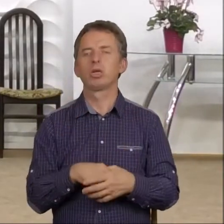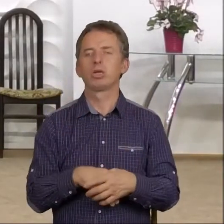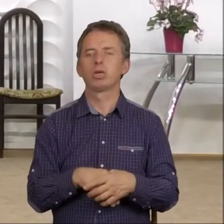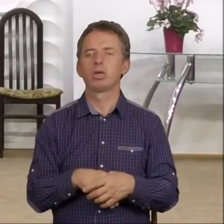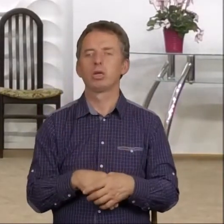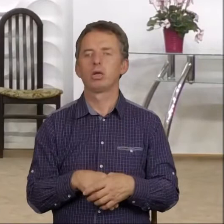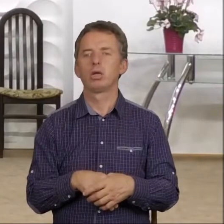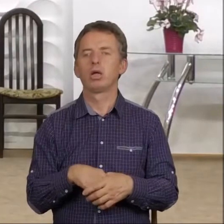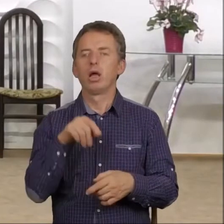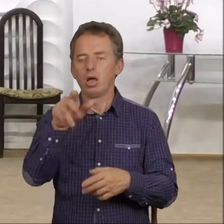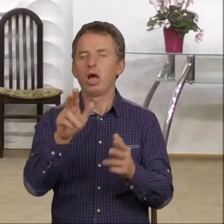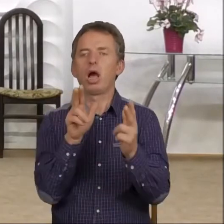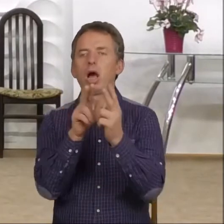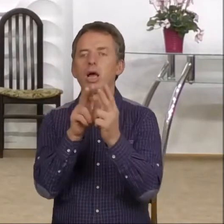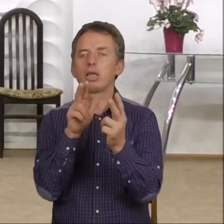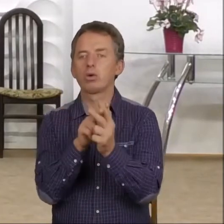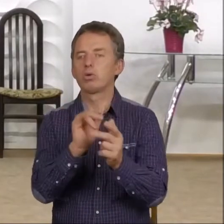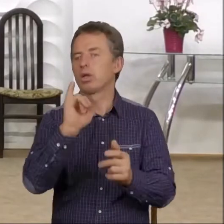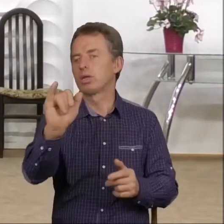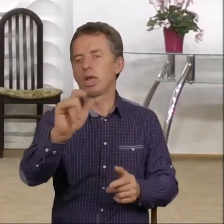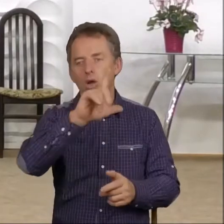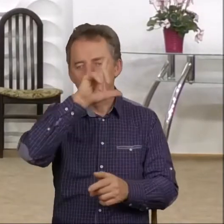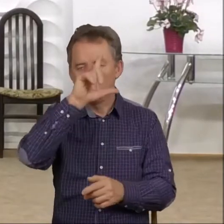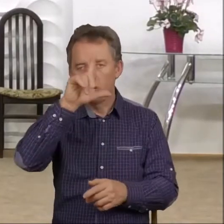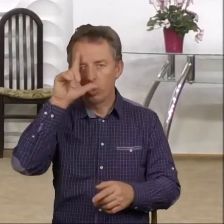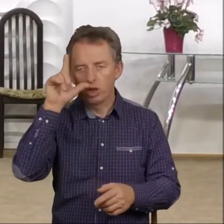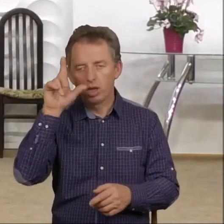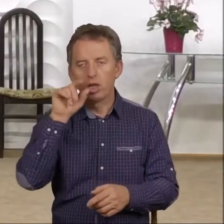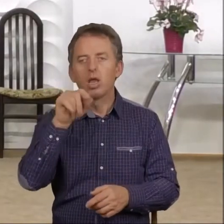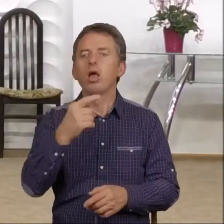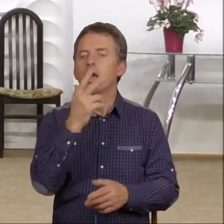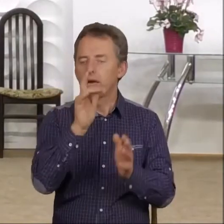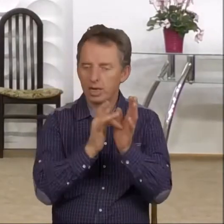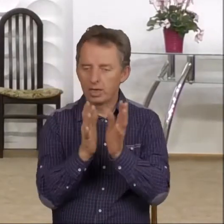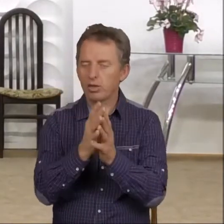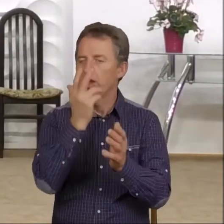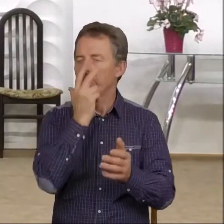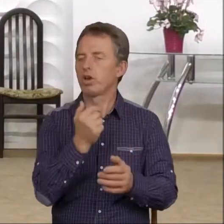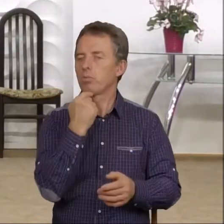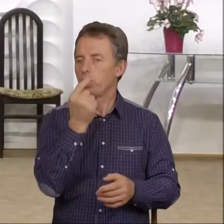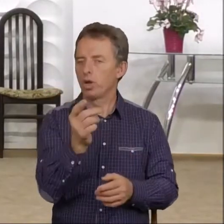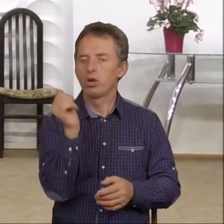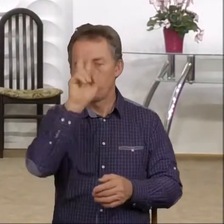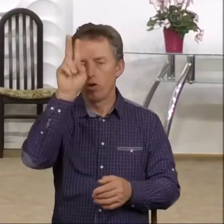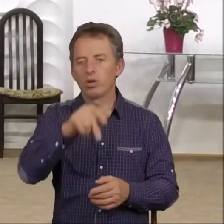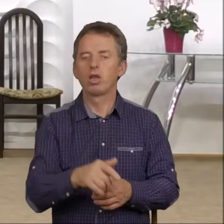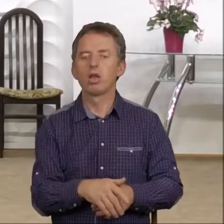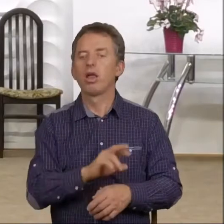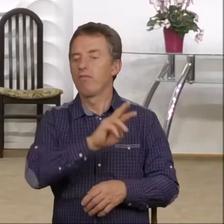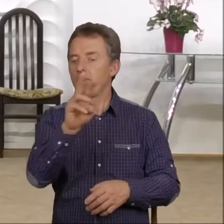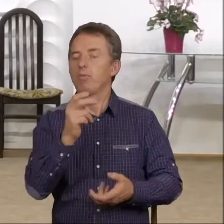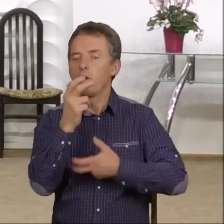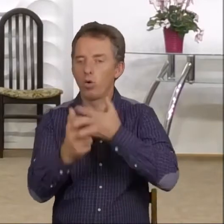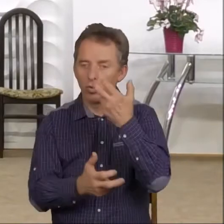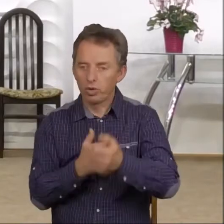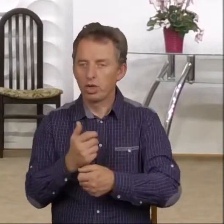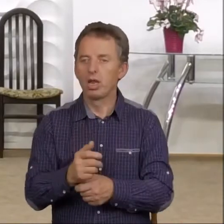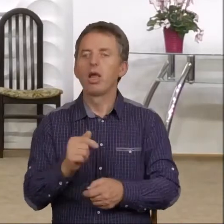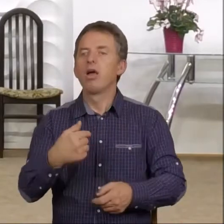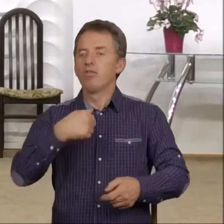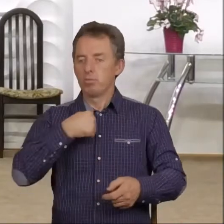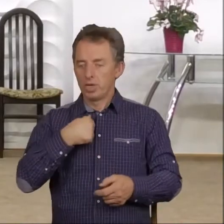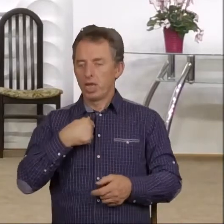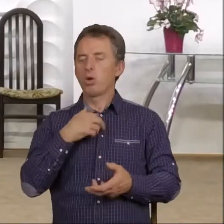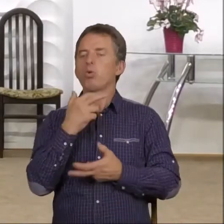Ano atakując Jego lud. Chrystus powiedział wyraźnie, że cokolwiek Wam uczynili, to tak jakby mnie